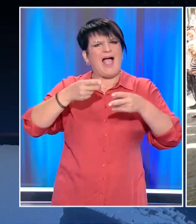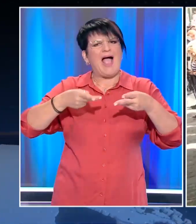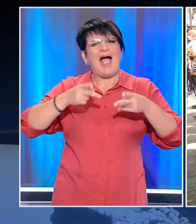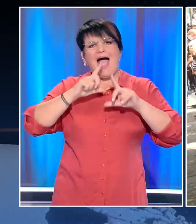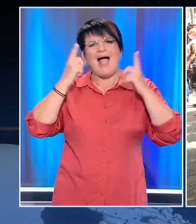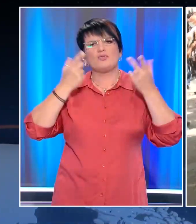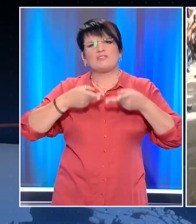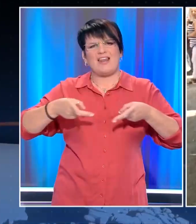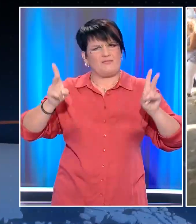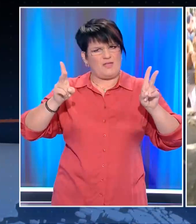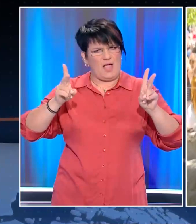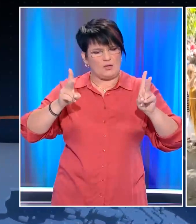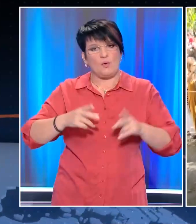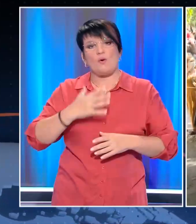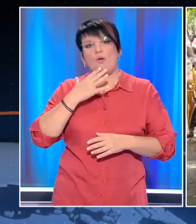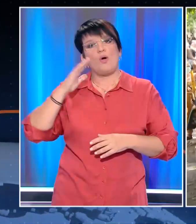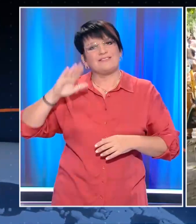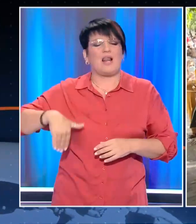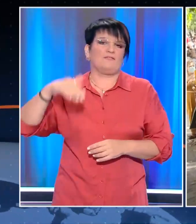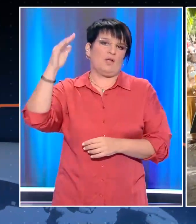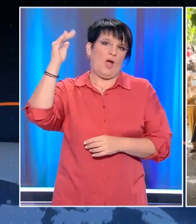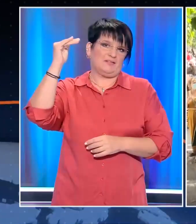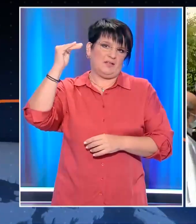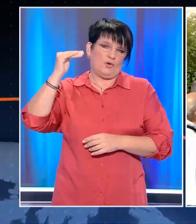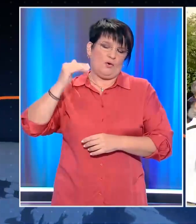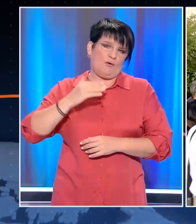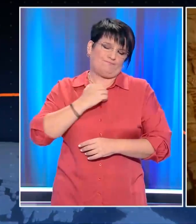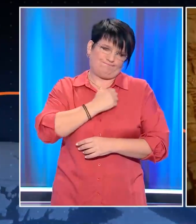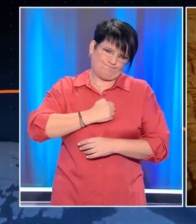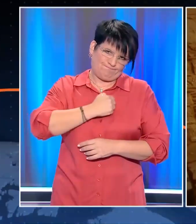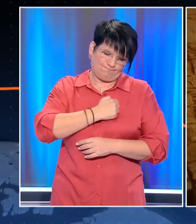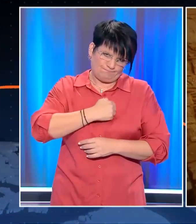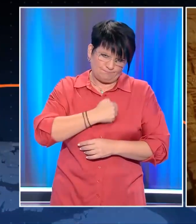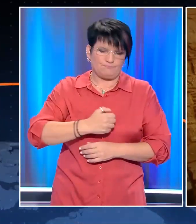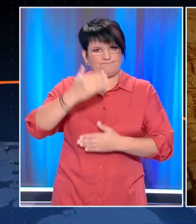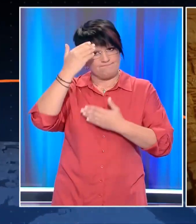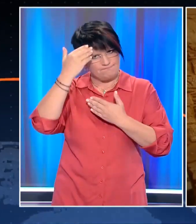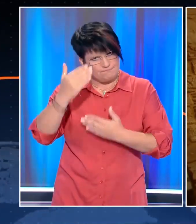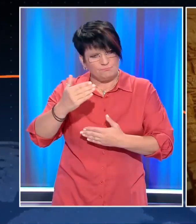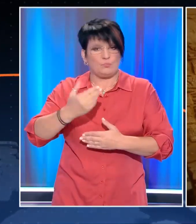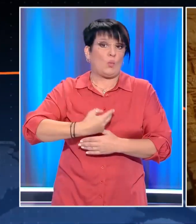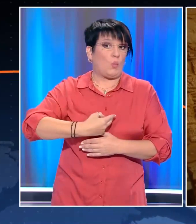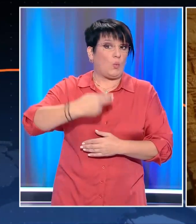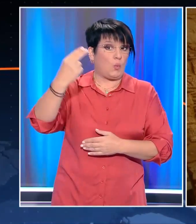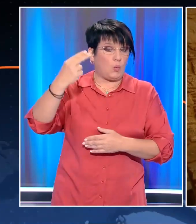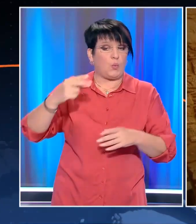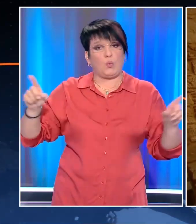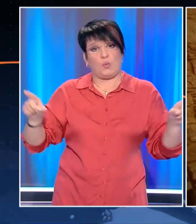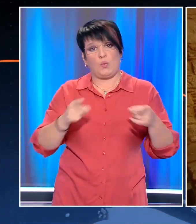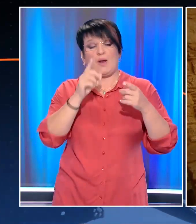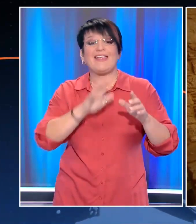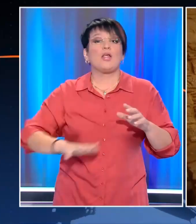που και βρισκόμαστε, για να πει το ίστατο χέρε, το τελευταίο αντίο, και να δώσει τον τελευταίο ασπασμό στον σπουδαίο οικουμενικό αυτό